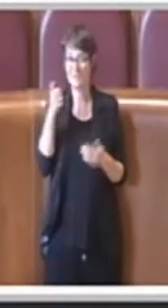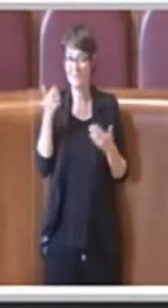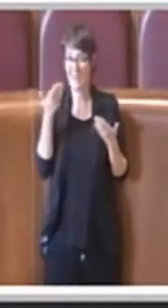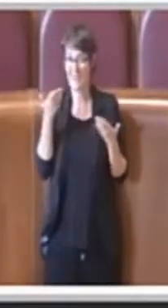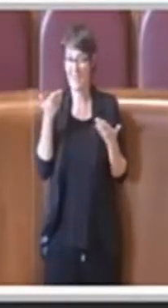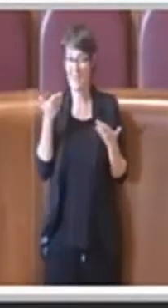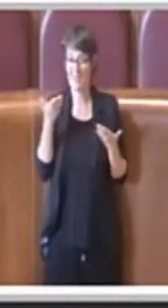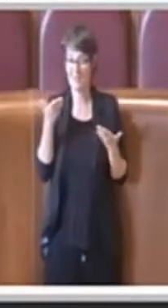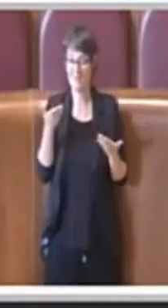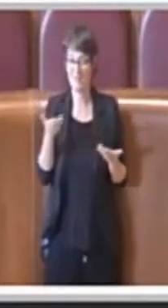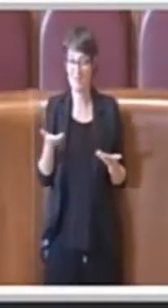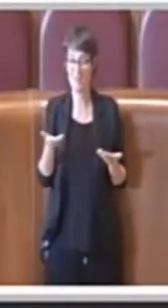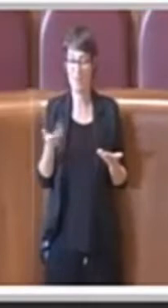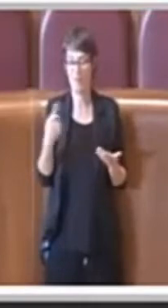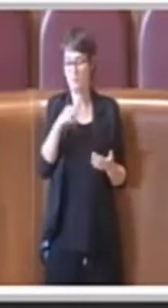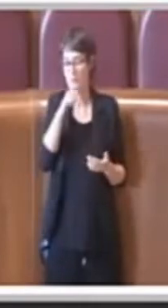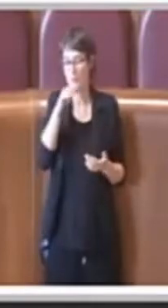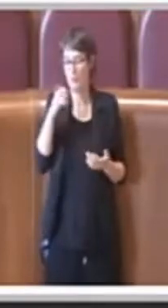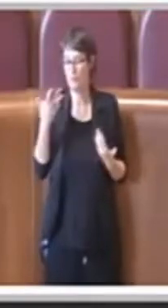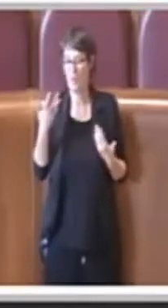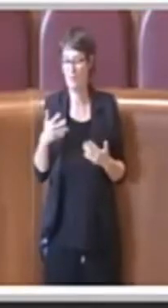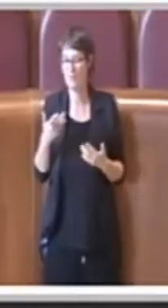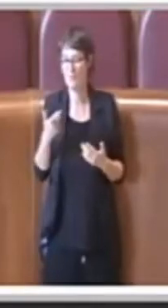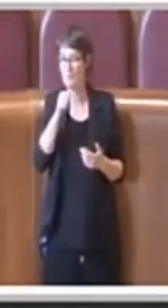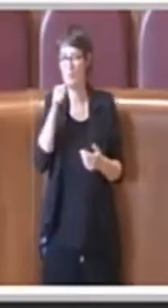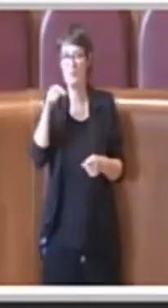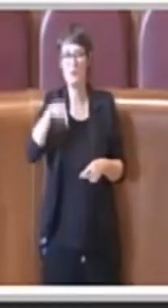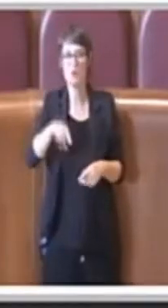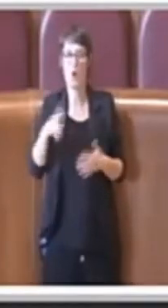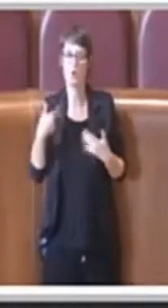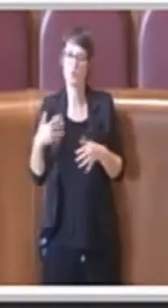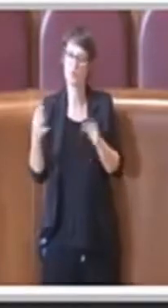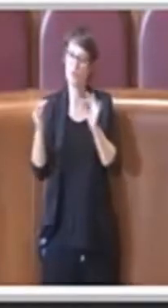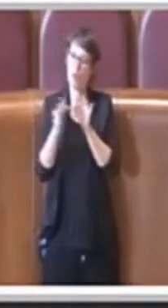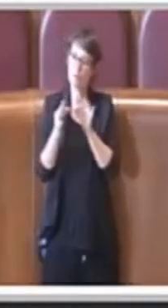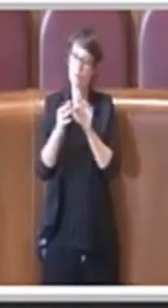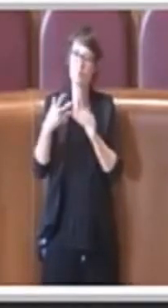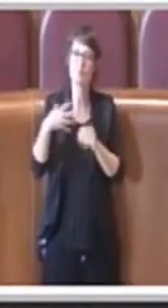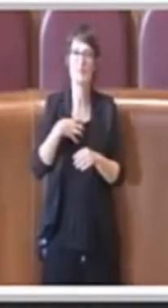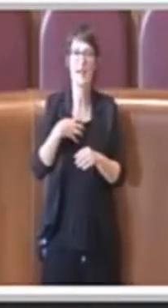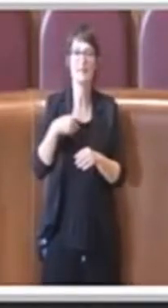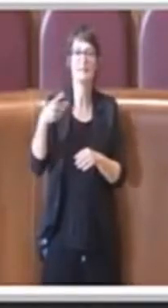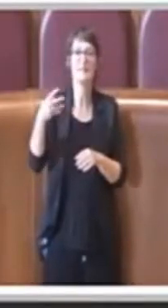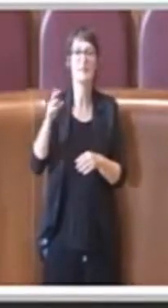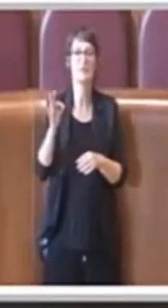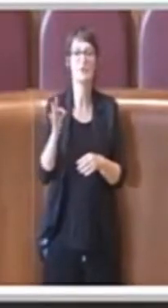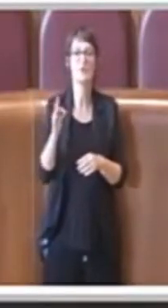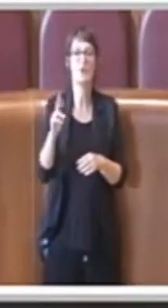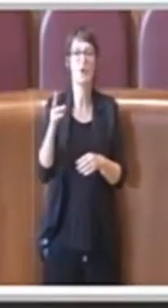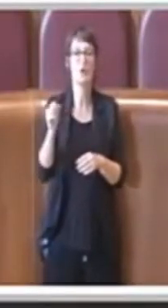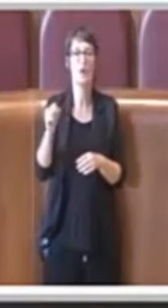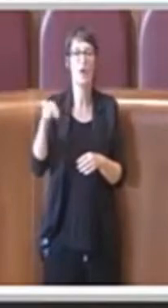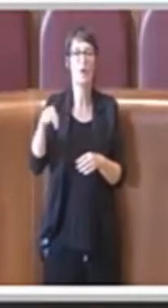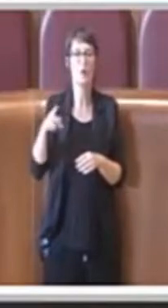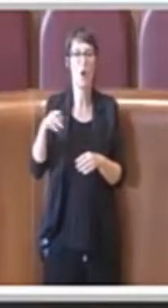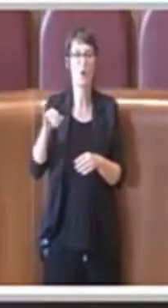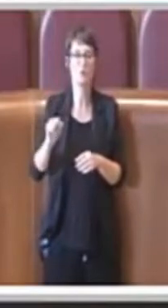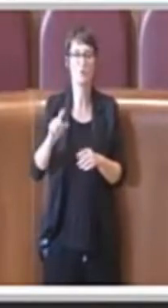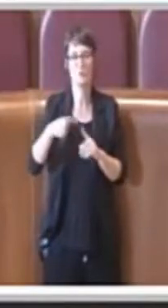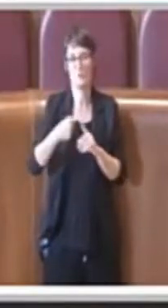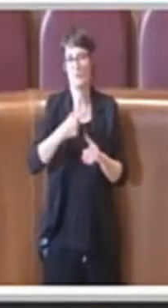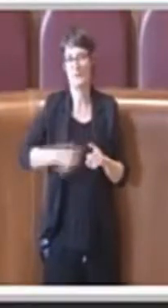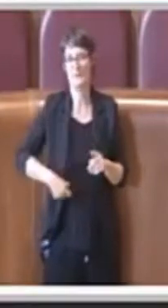una necessità condivisa chiaramente con l'assessore Frongia, con la sindaca Raggi, di avere un